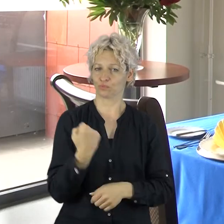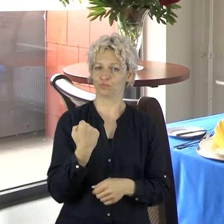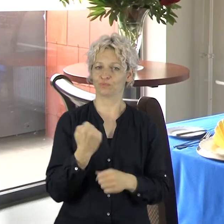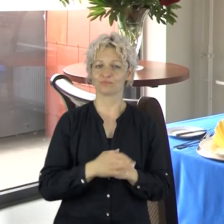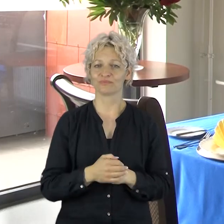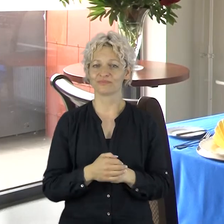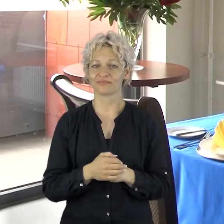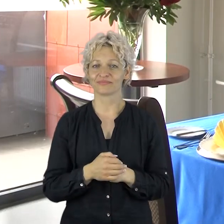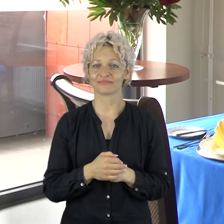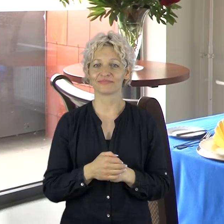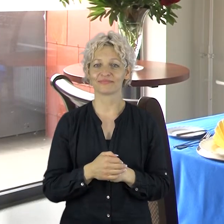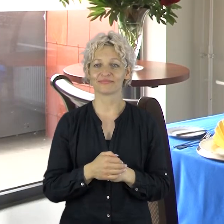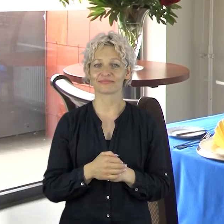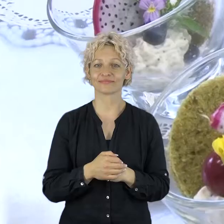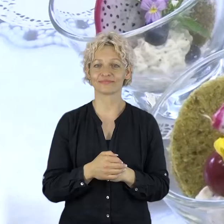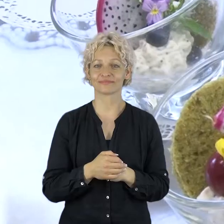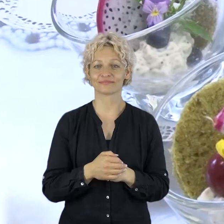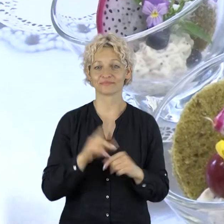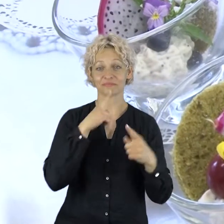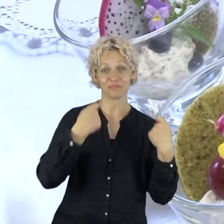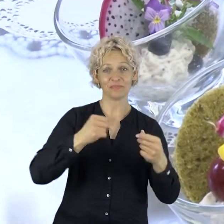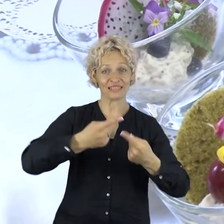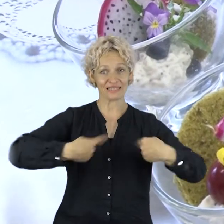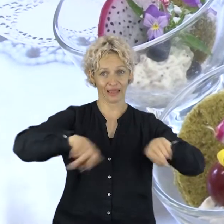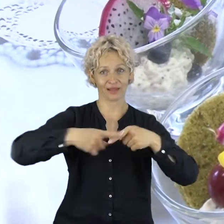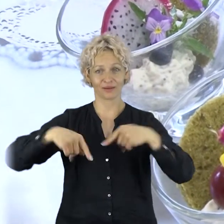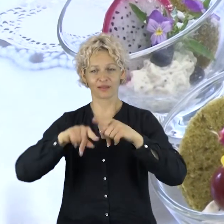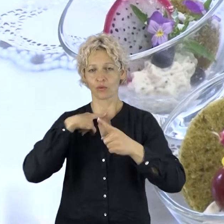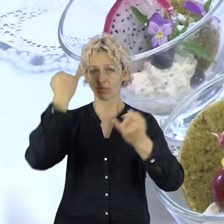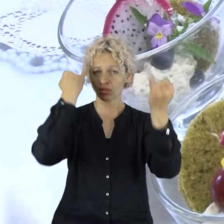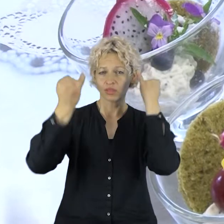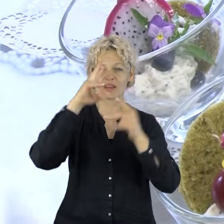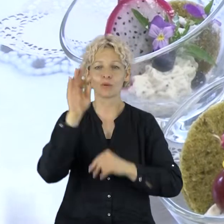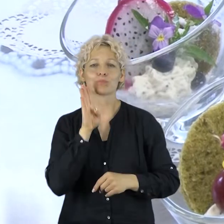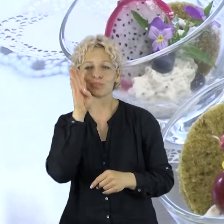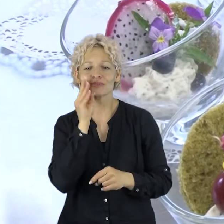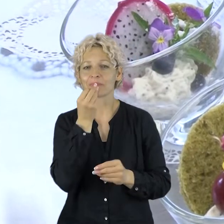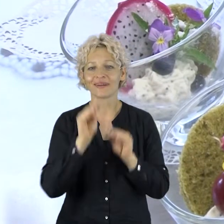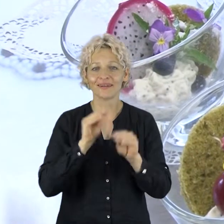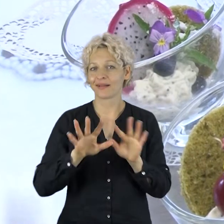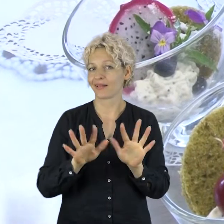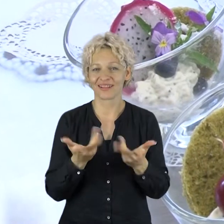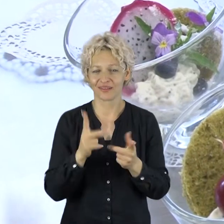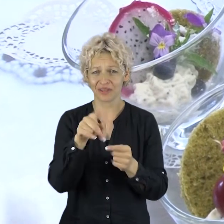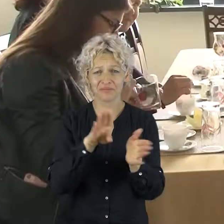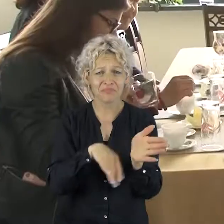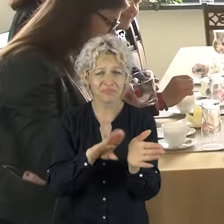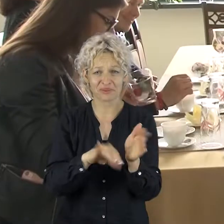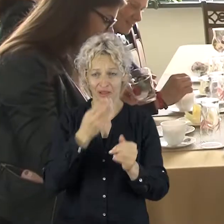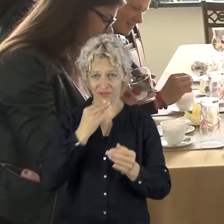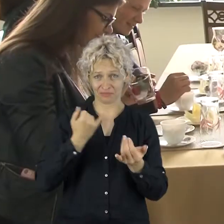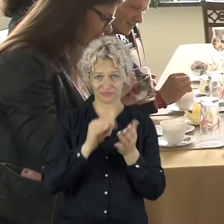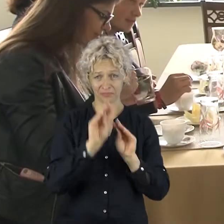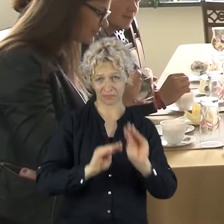profesinio rengimo centro prekybos ir verslos skyrius idėjos šventiniams pusryčiams paprastos ir lengvai įgyvendinamos, tad pats laikas